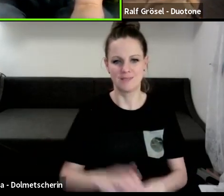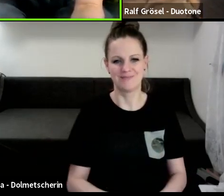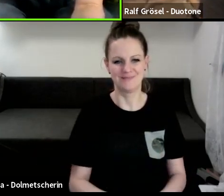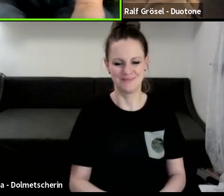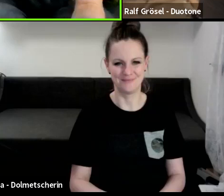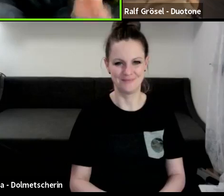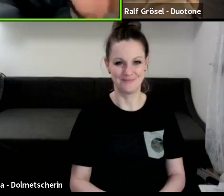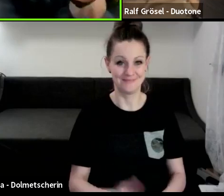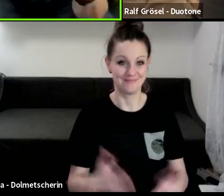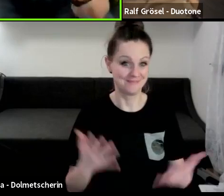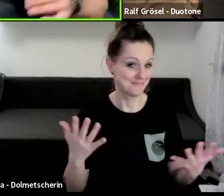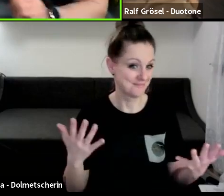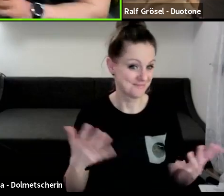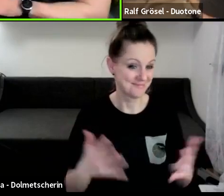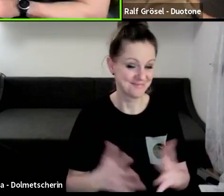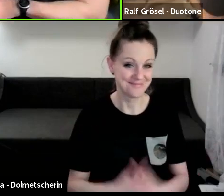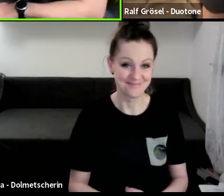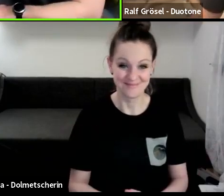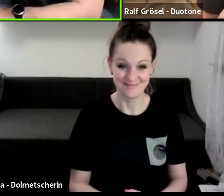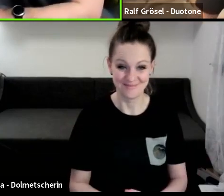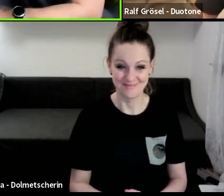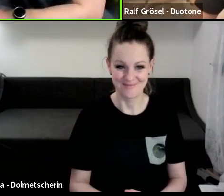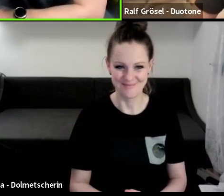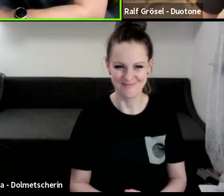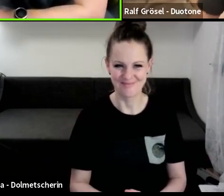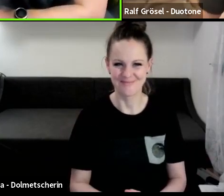Was sagt man da? Pause, okay, passt weiter. Gut, danke fürs Gespräch.